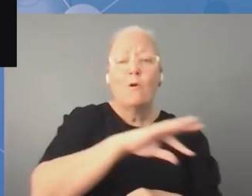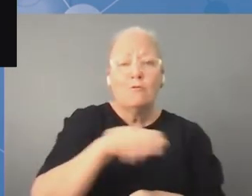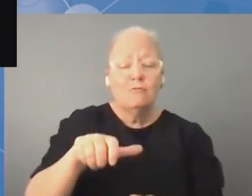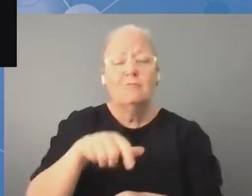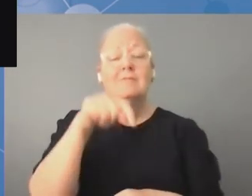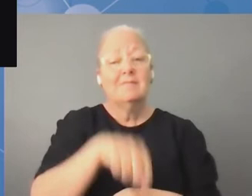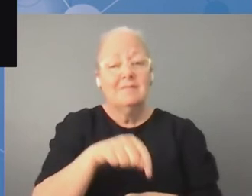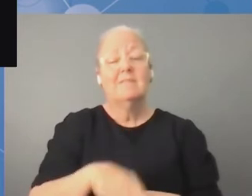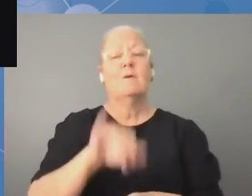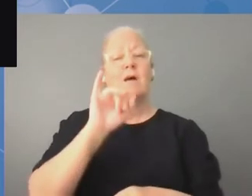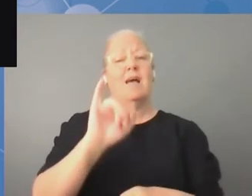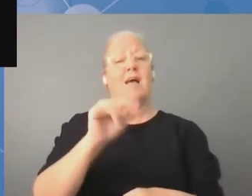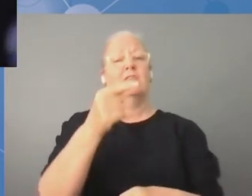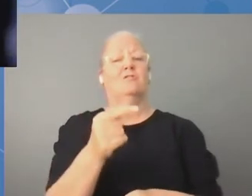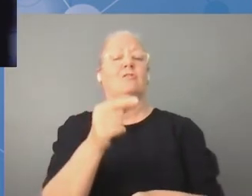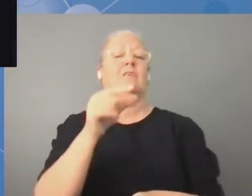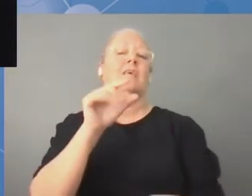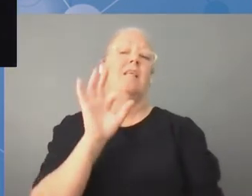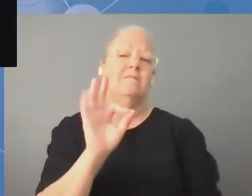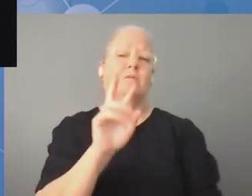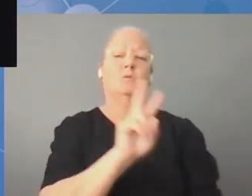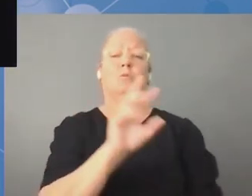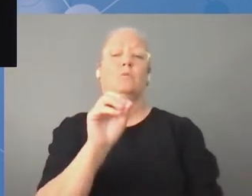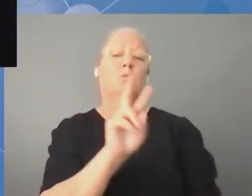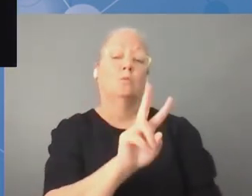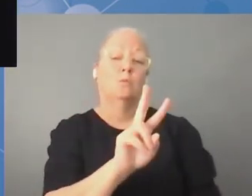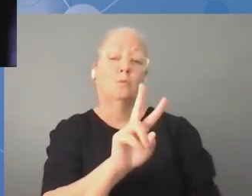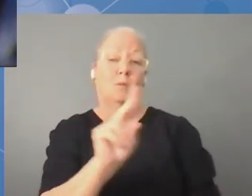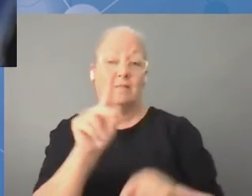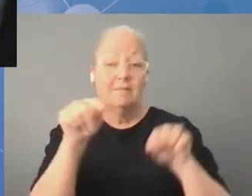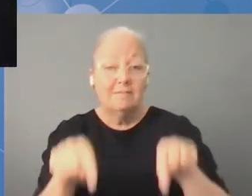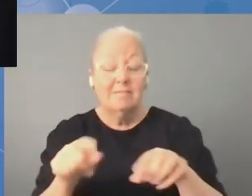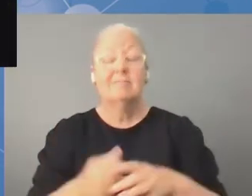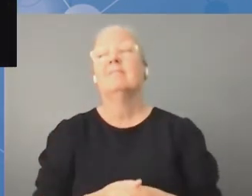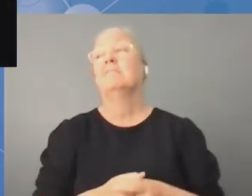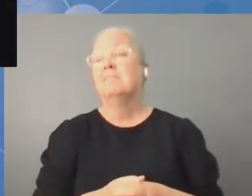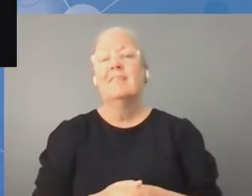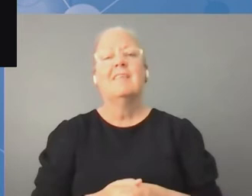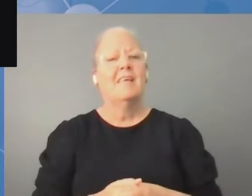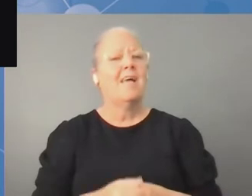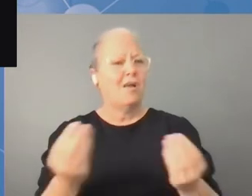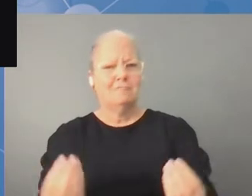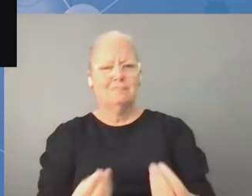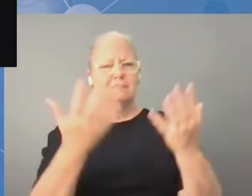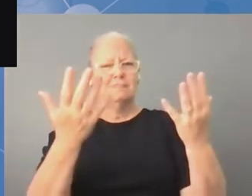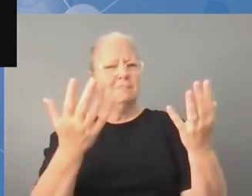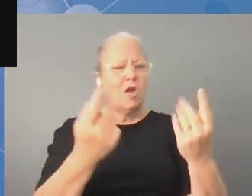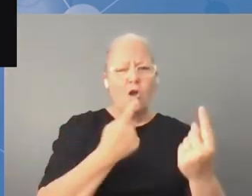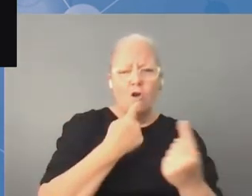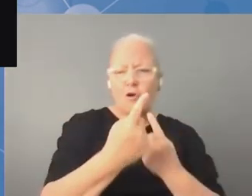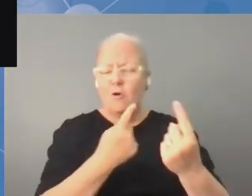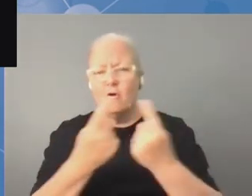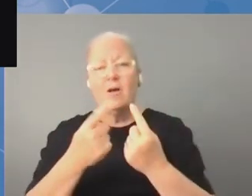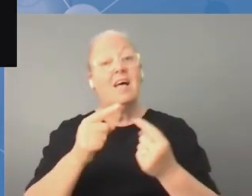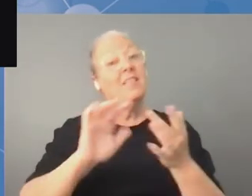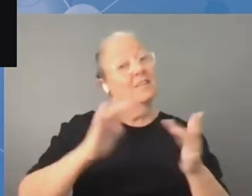to odżywić, że się tak wyrażę dyskusję na temat zarządzania internetem i pokazać relewantność tego wielostronnego modelu w